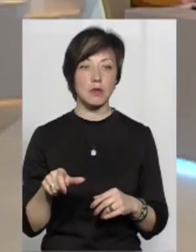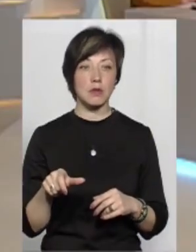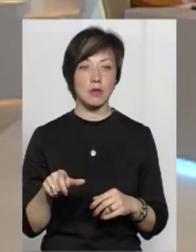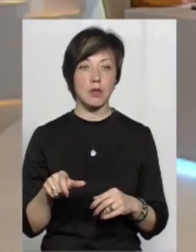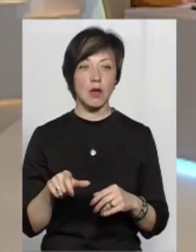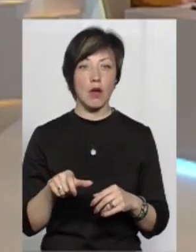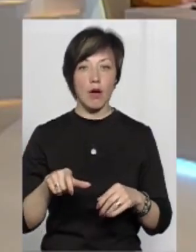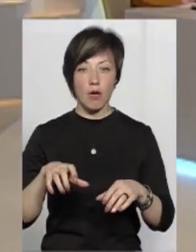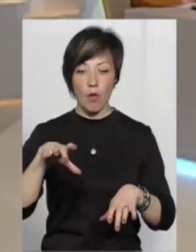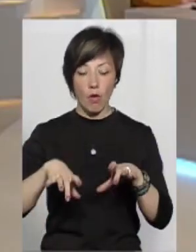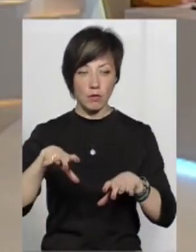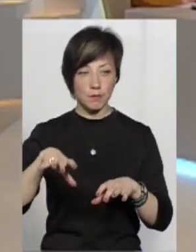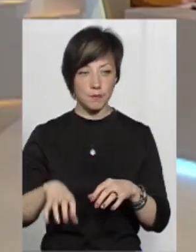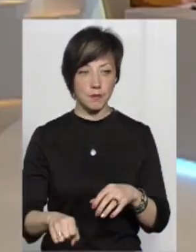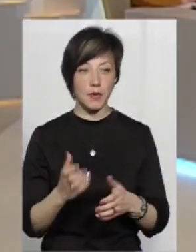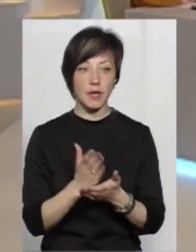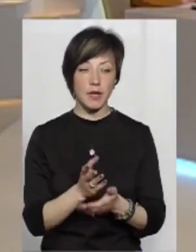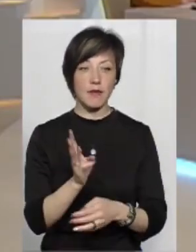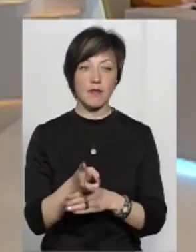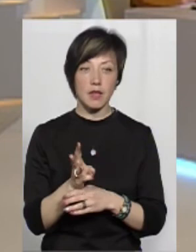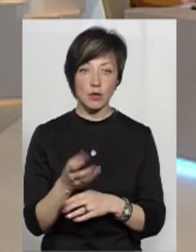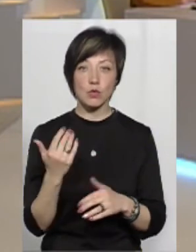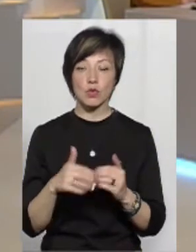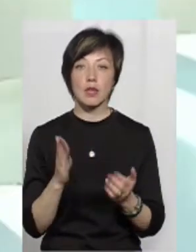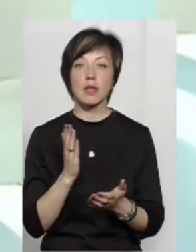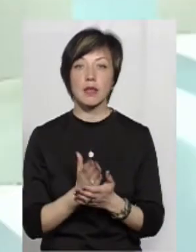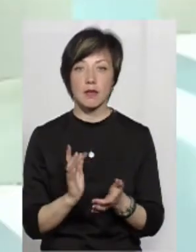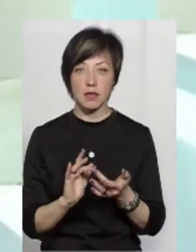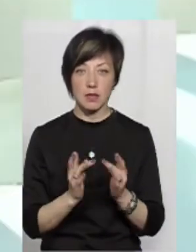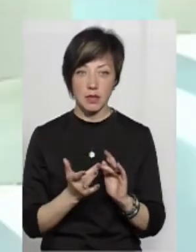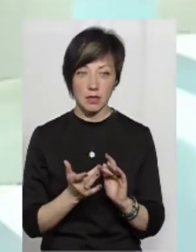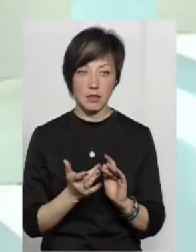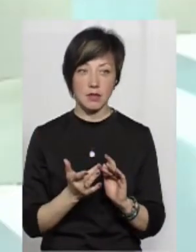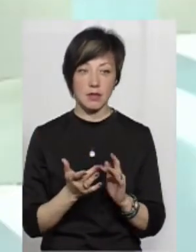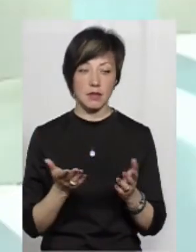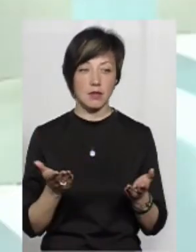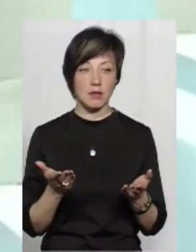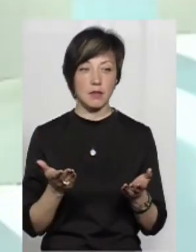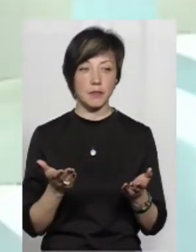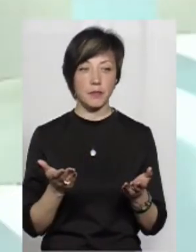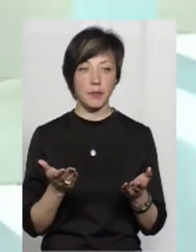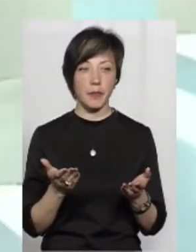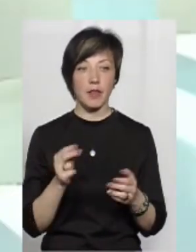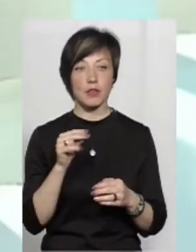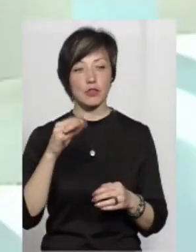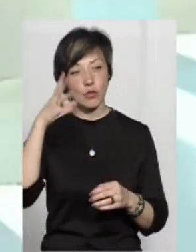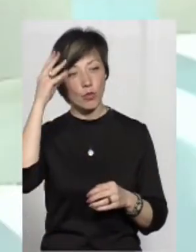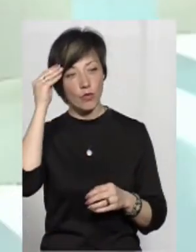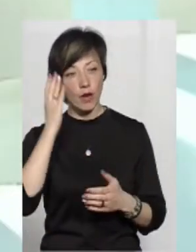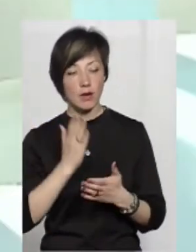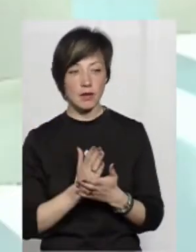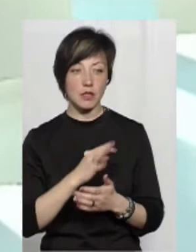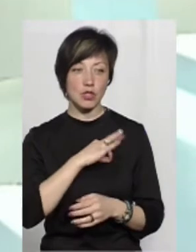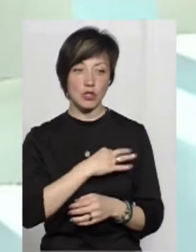з колеса. Ага, тобто, воно вже є в мережі, є в мережі, чи візьмуть його